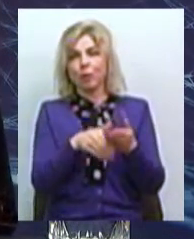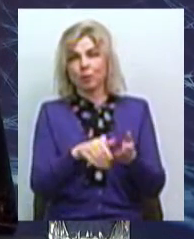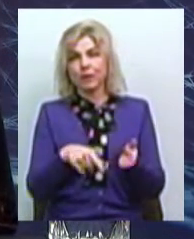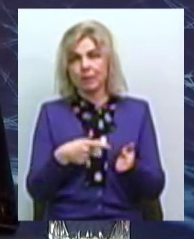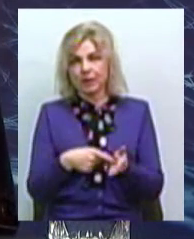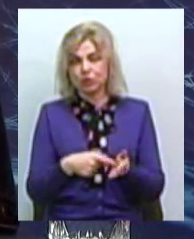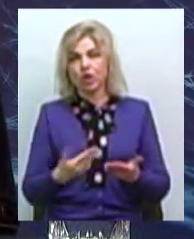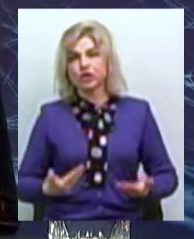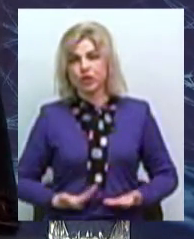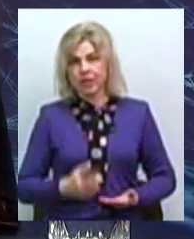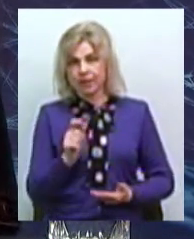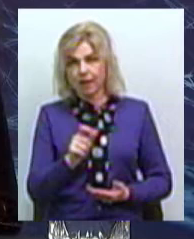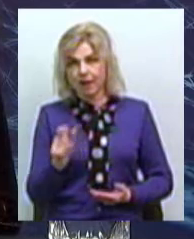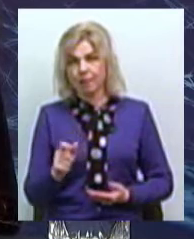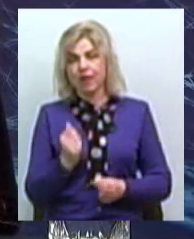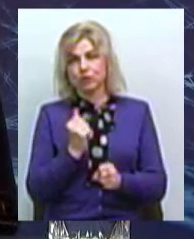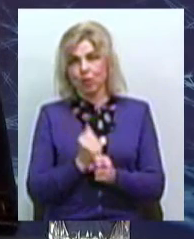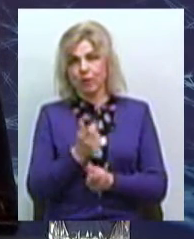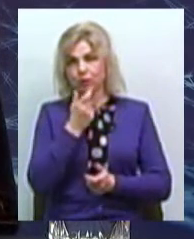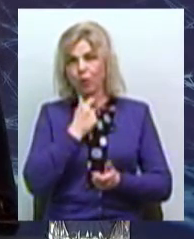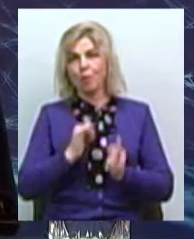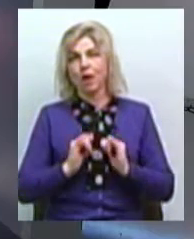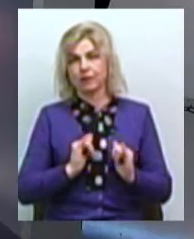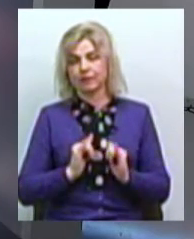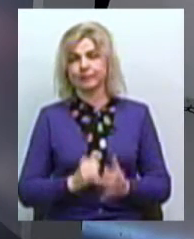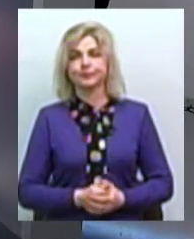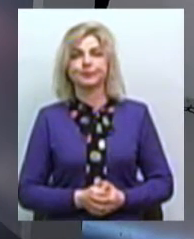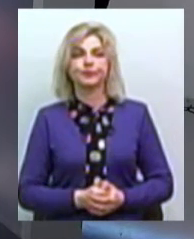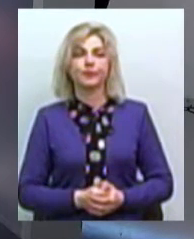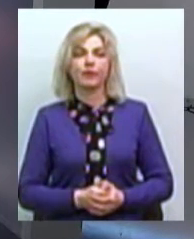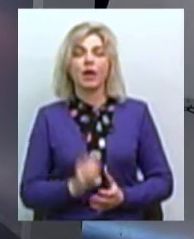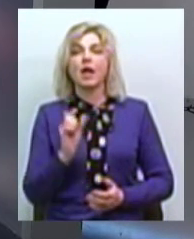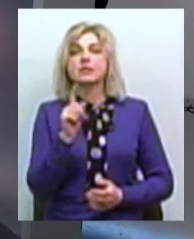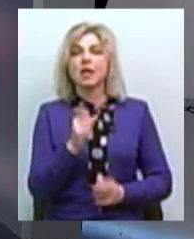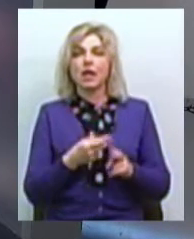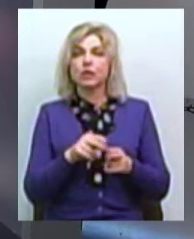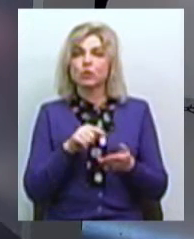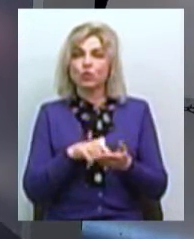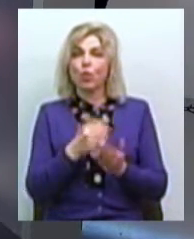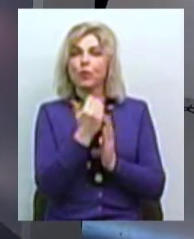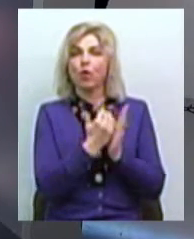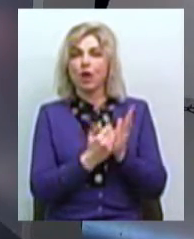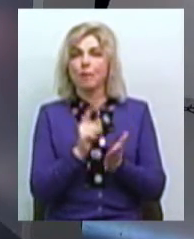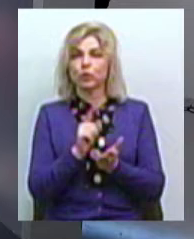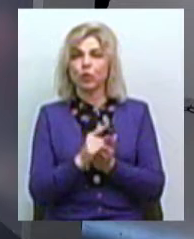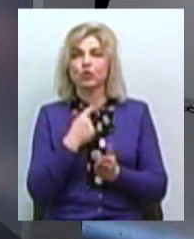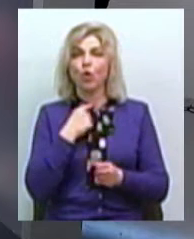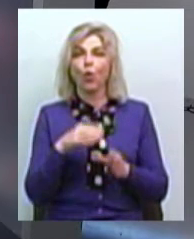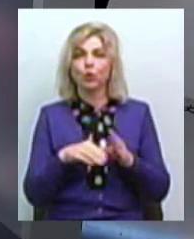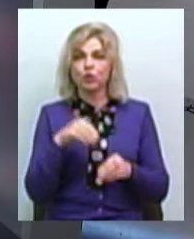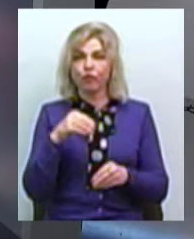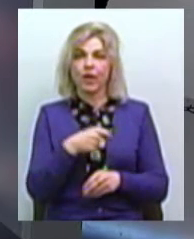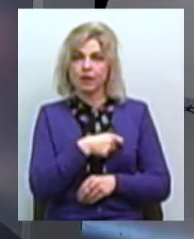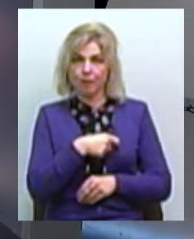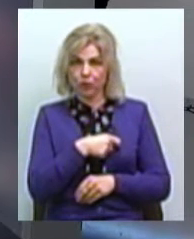допомогти мешканцям і зробити це гуманно. І там саме так і має бути. Але за цю програму повинні ще проголосувати депутати міської ради,